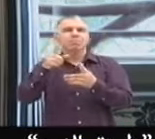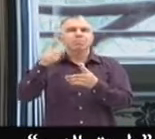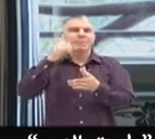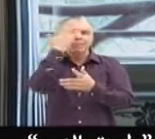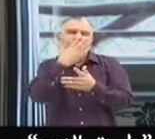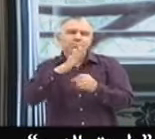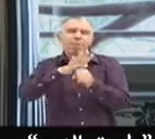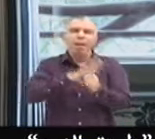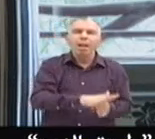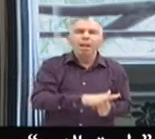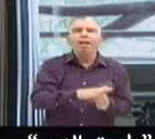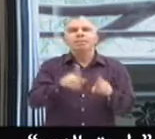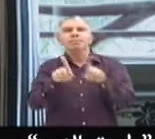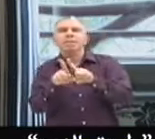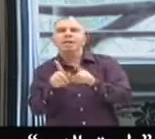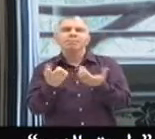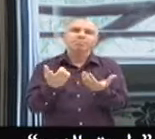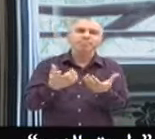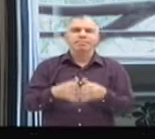les sous-développés, entre guillemets,